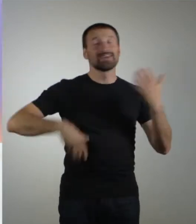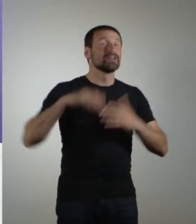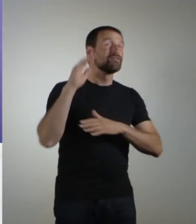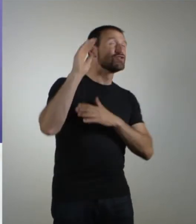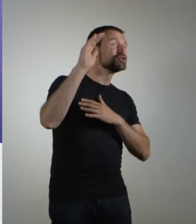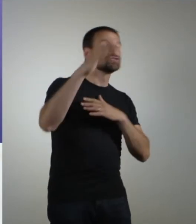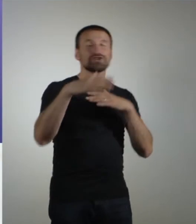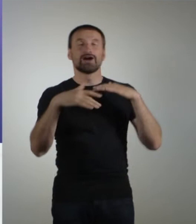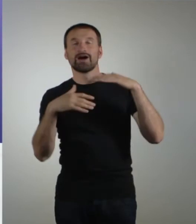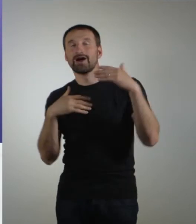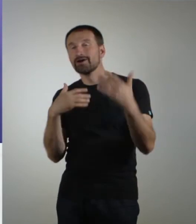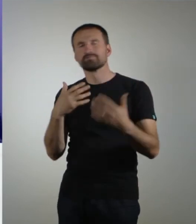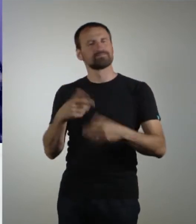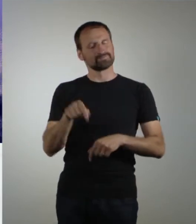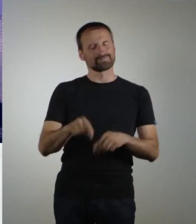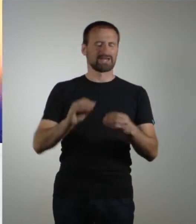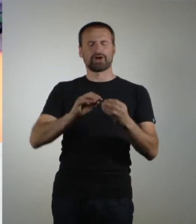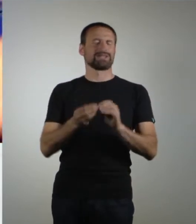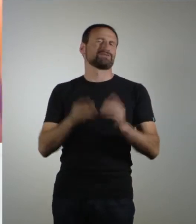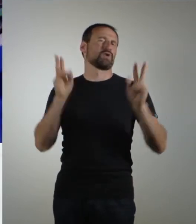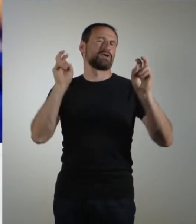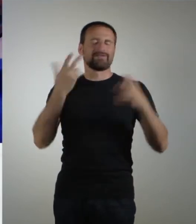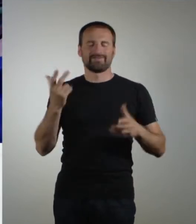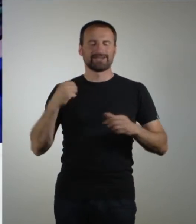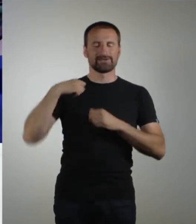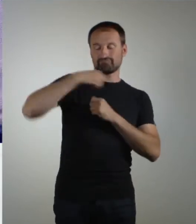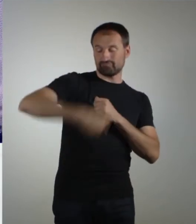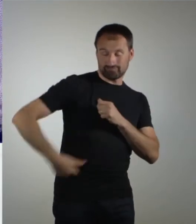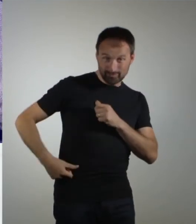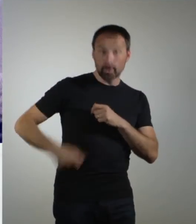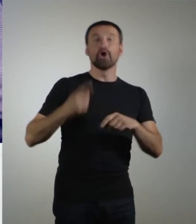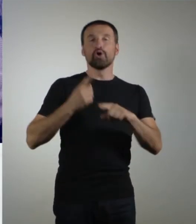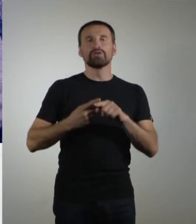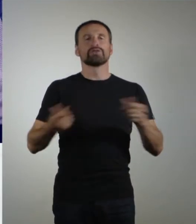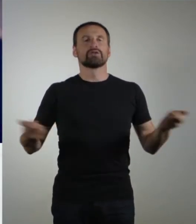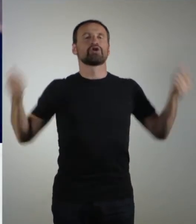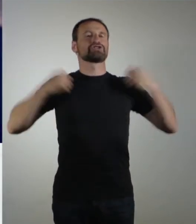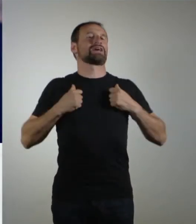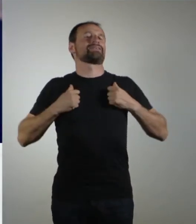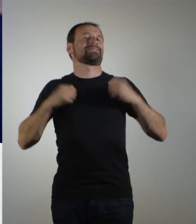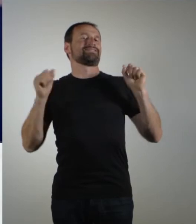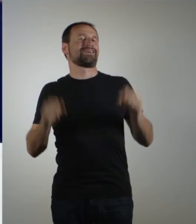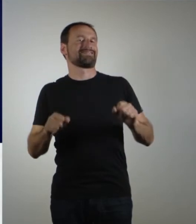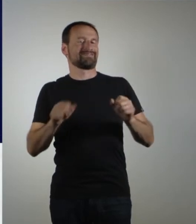Also, wir machen so eine Kombination aus Tragegriff, dass man es als Umhängetasche und man es eben auch als Rucksack tragen kann.